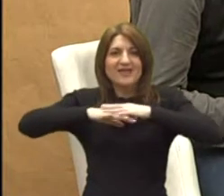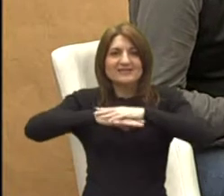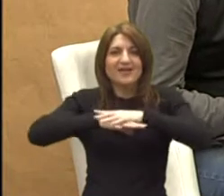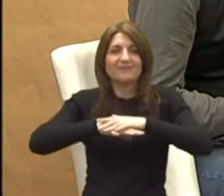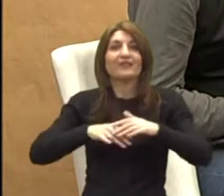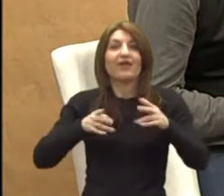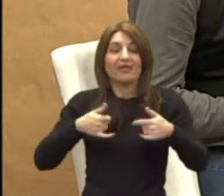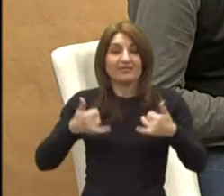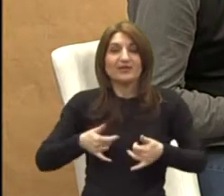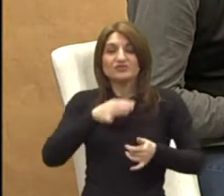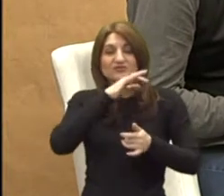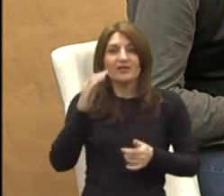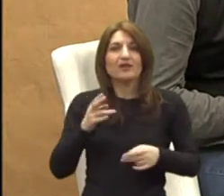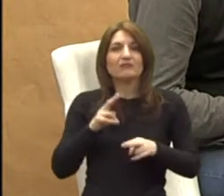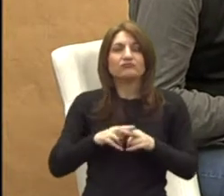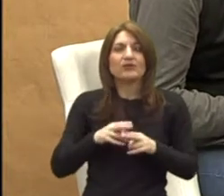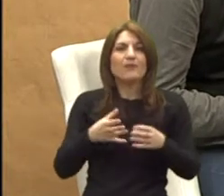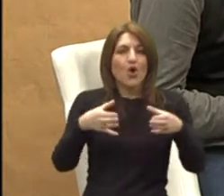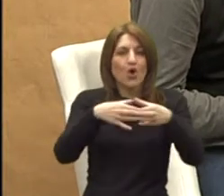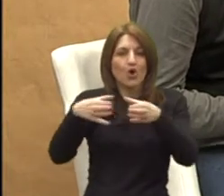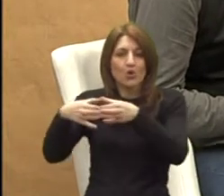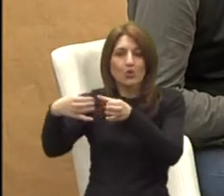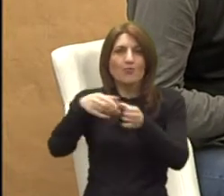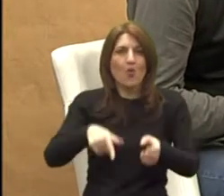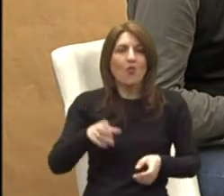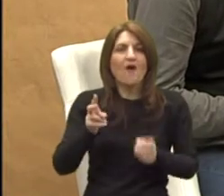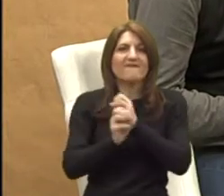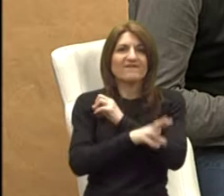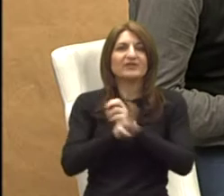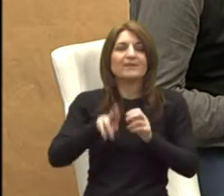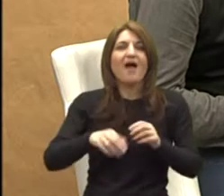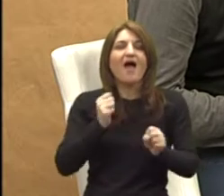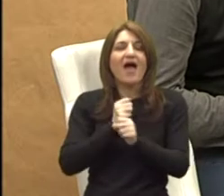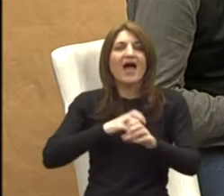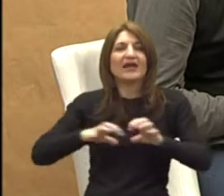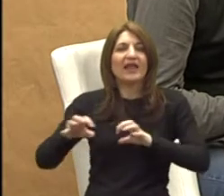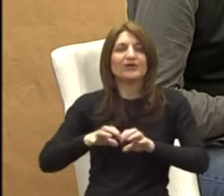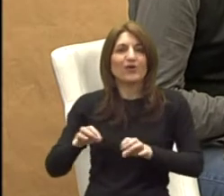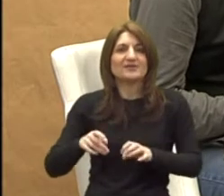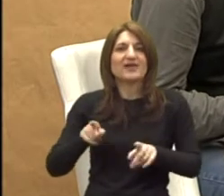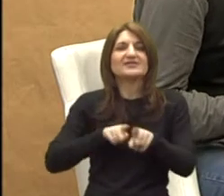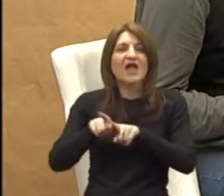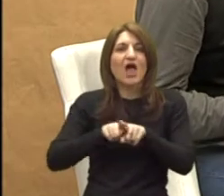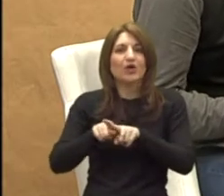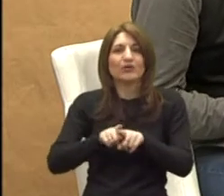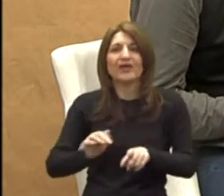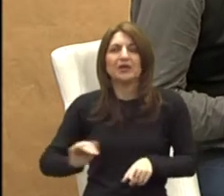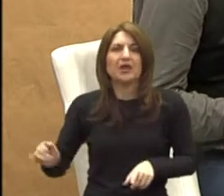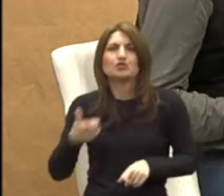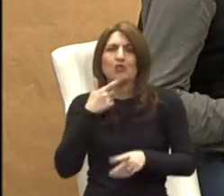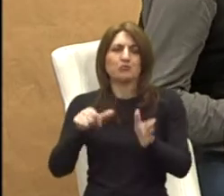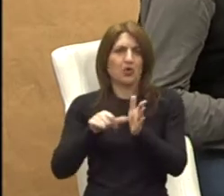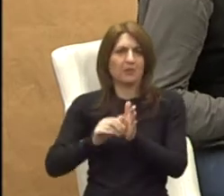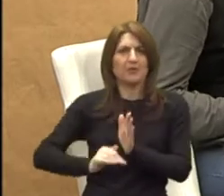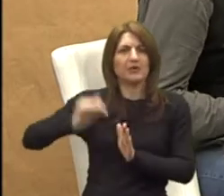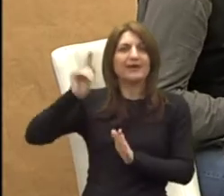danom ćemo mi svakakak skupina u našoj vrtiću ima radionice za roditelje djece uobičenog razvoja, ali i